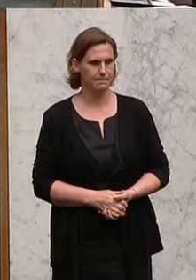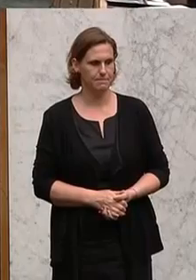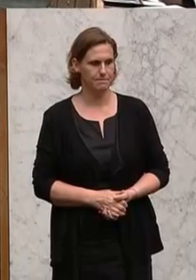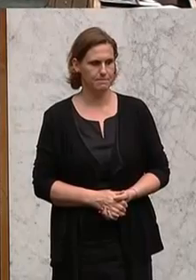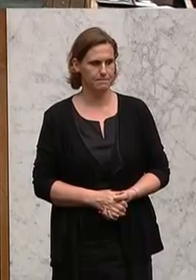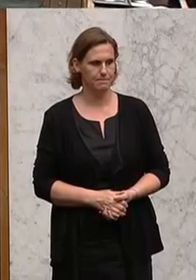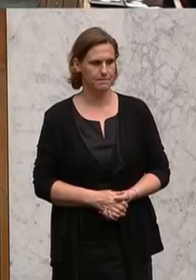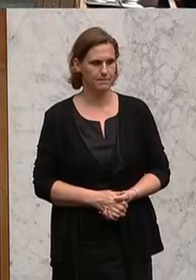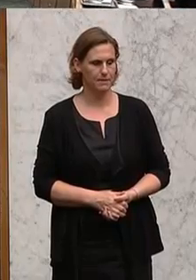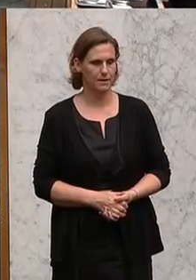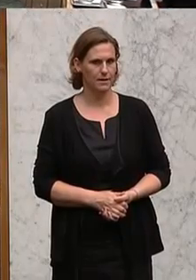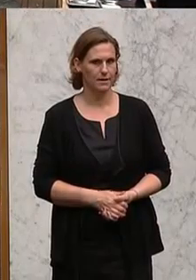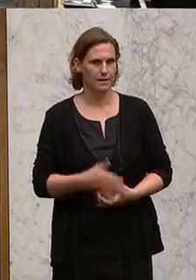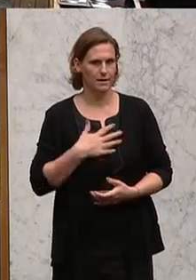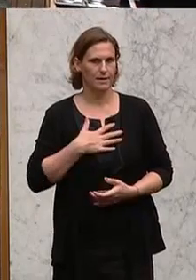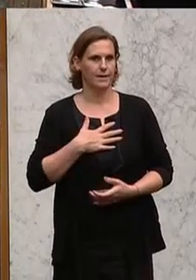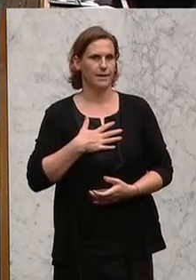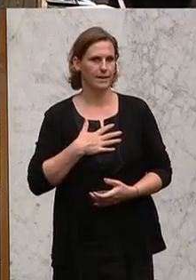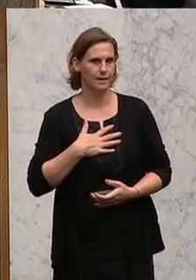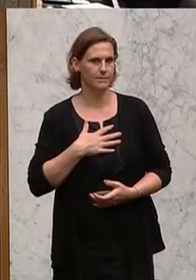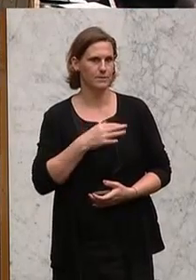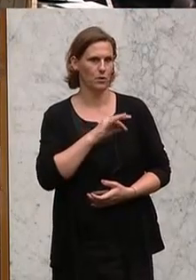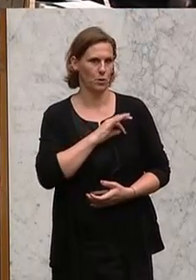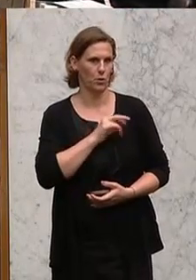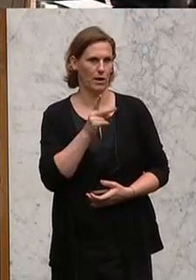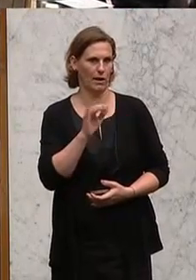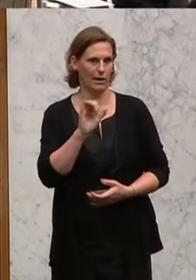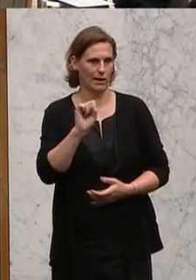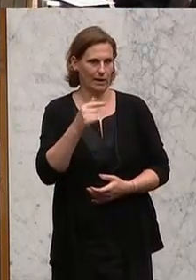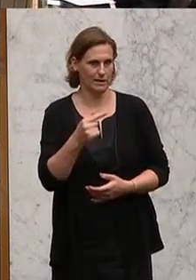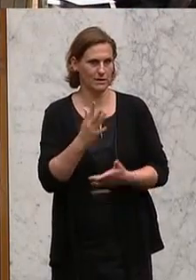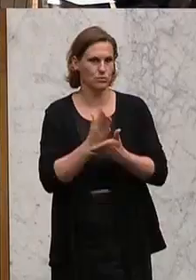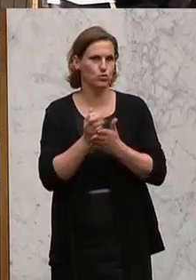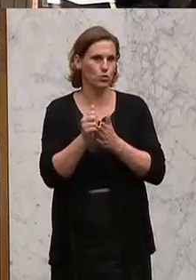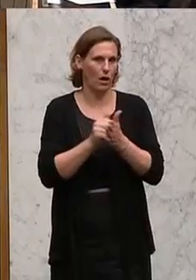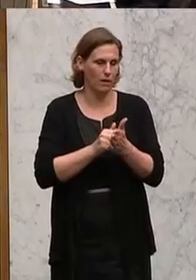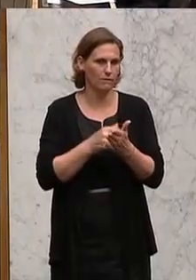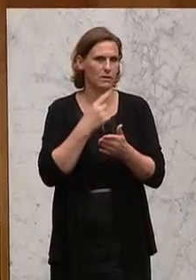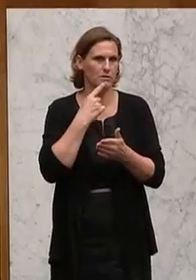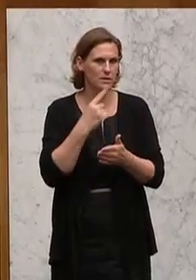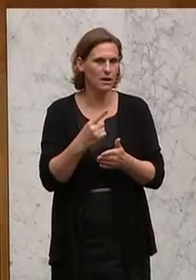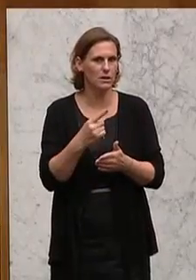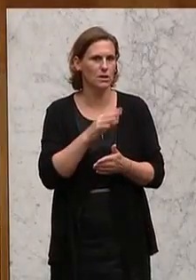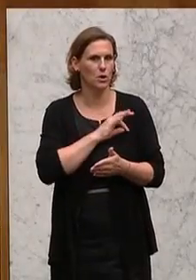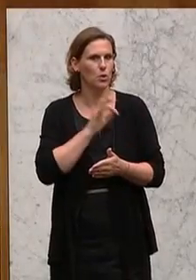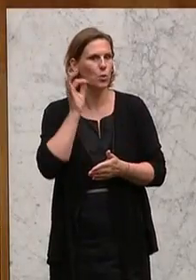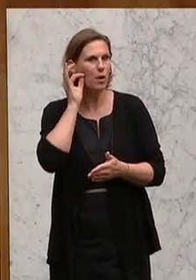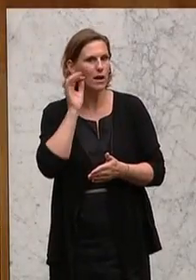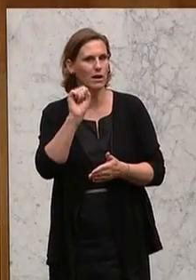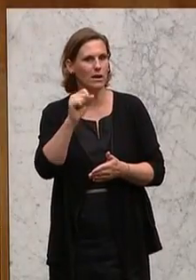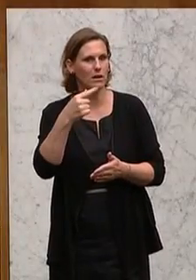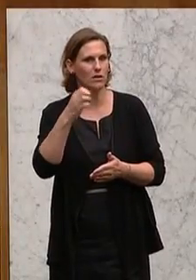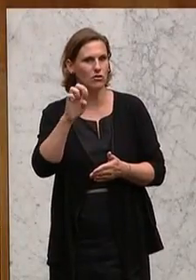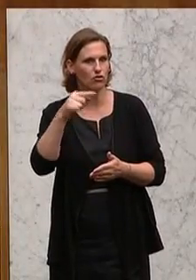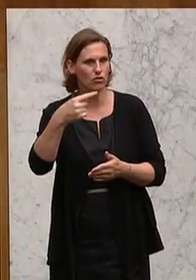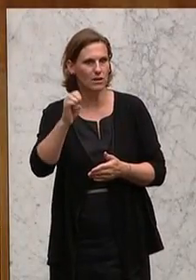Kollege Christ, es soll zu Beginn schon auch gesagt sein, die Kollegin Steger äußert eine sachliche Kritik, die wirklich